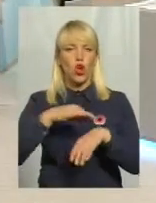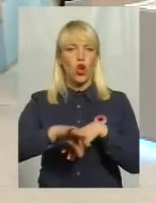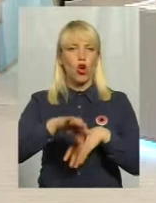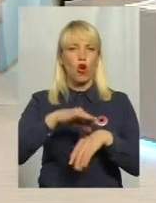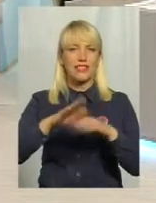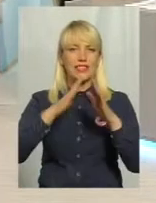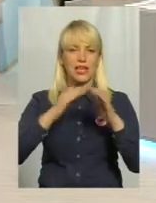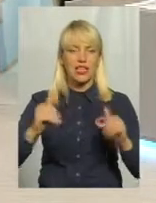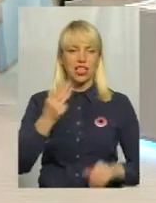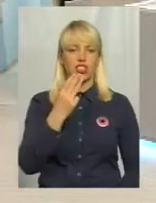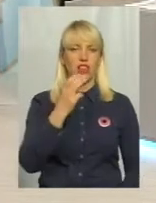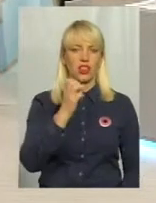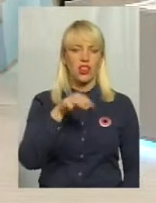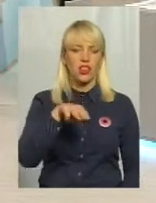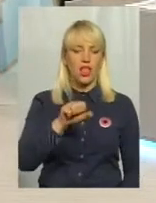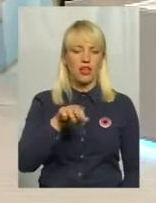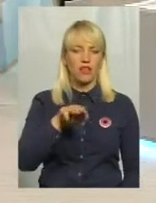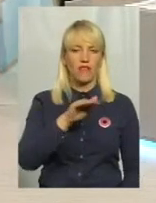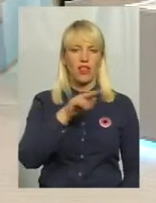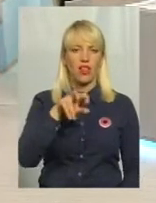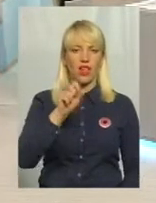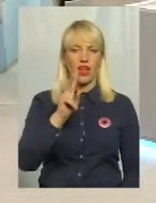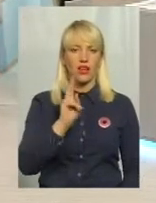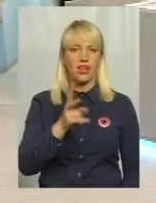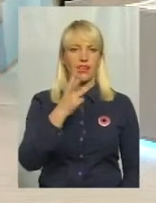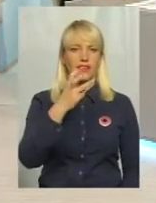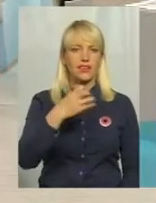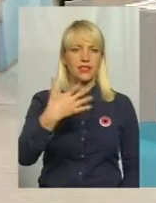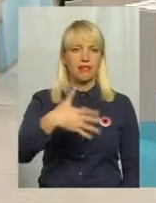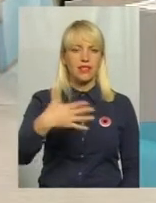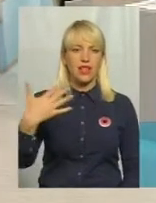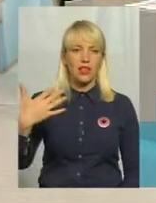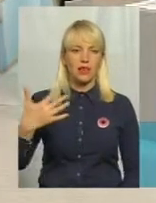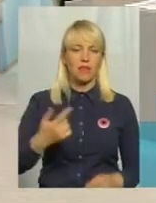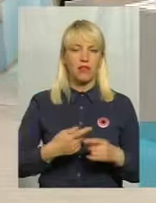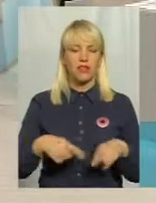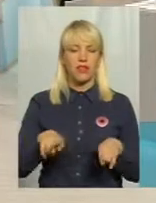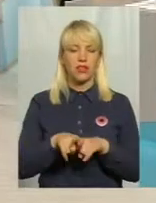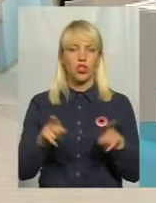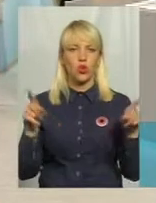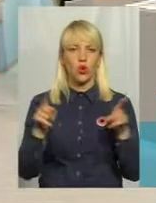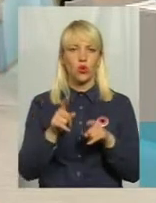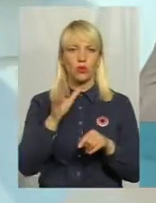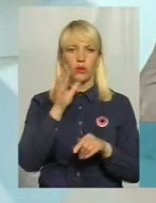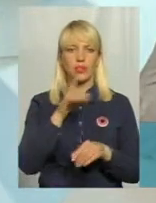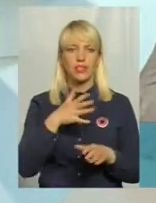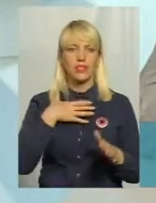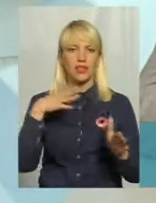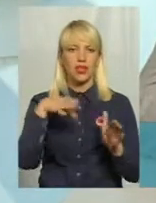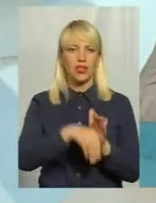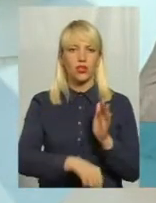-355. І за такий короткий період в цьому концтаборі загинули більше 60